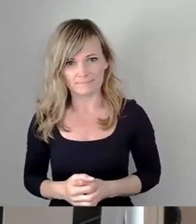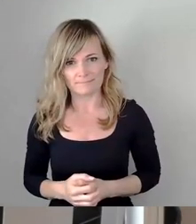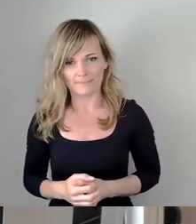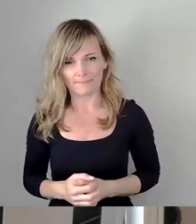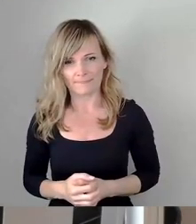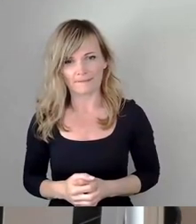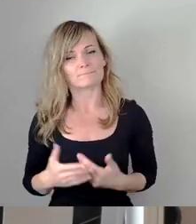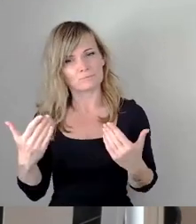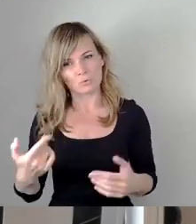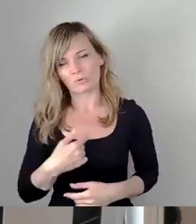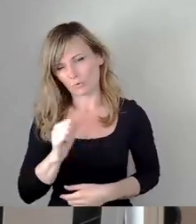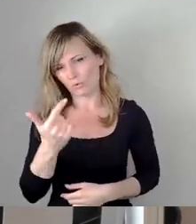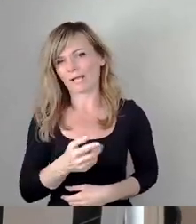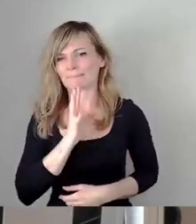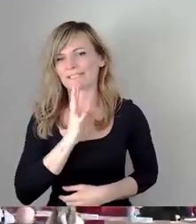gesagt habe.